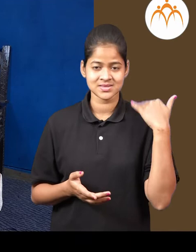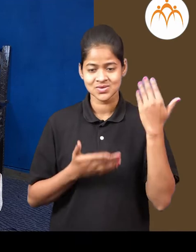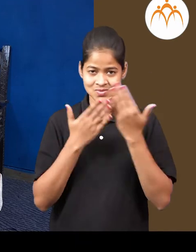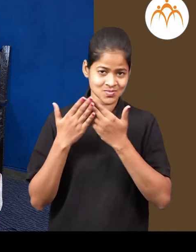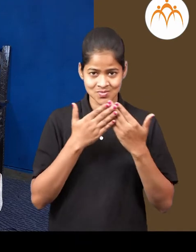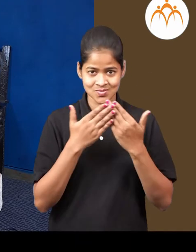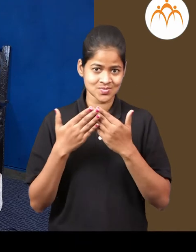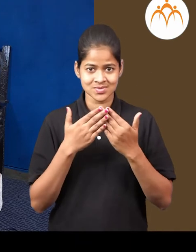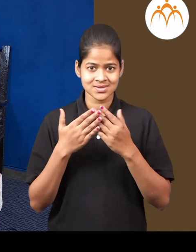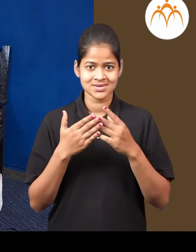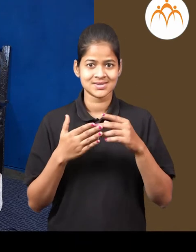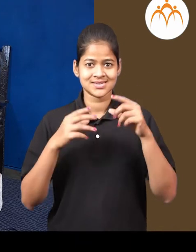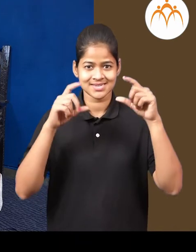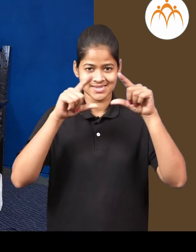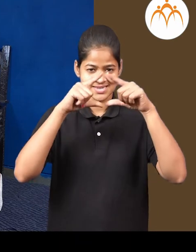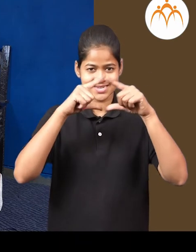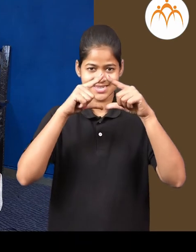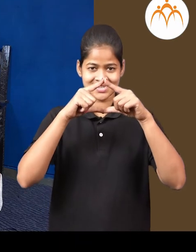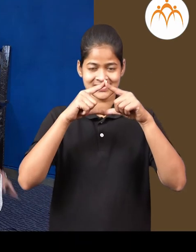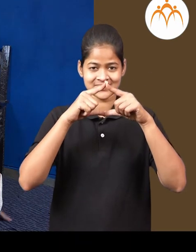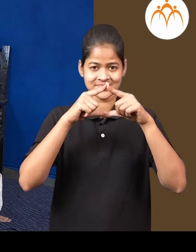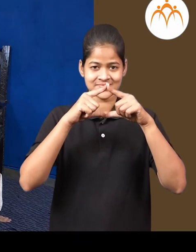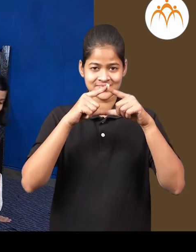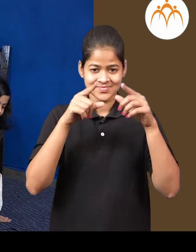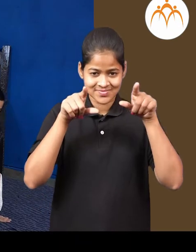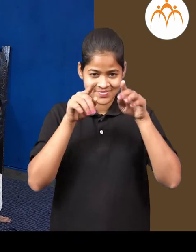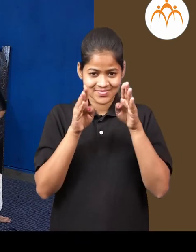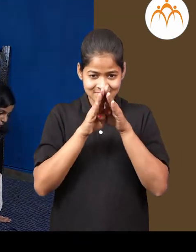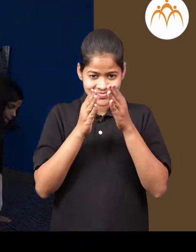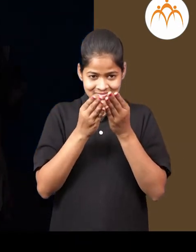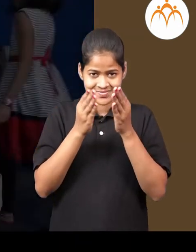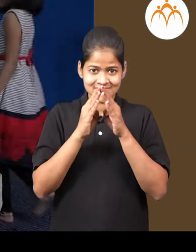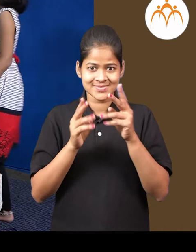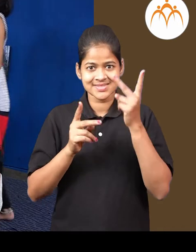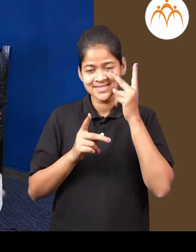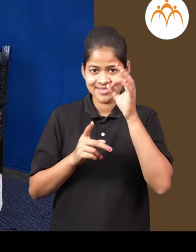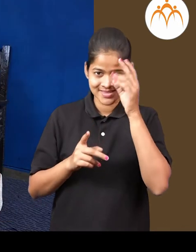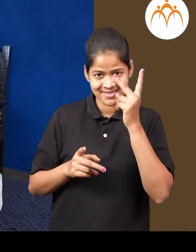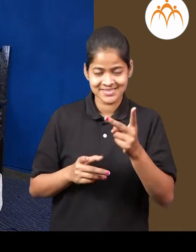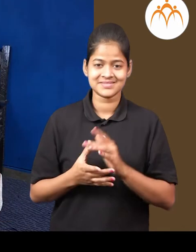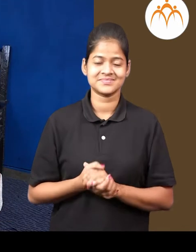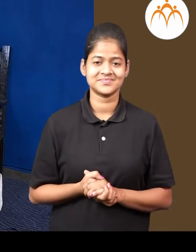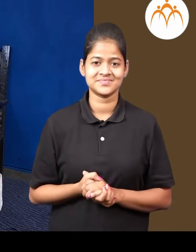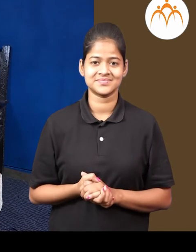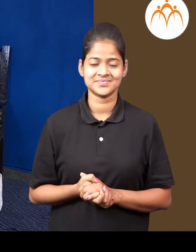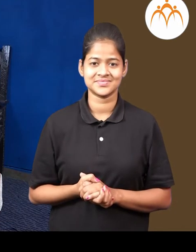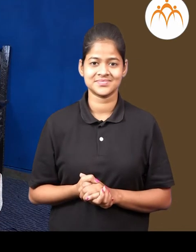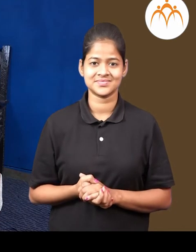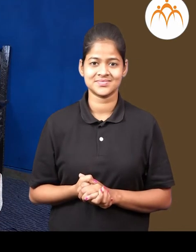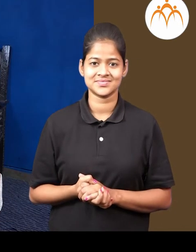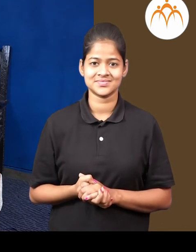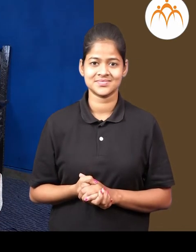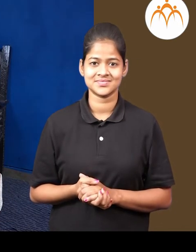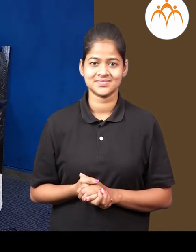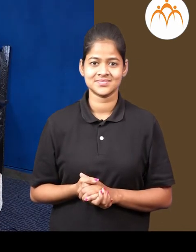कैलिडोस्कोप तानी दाखोला। बर। हे दर। हाँ,